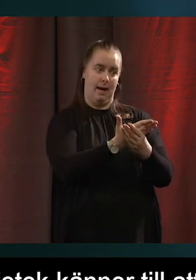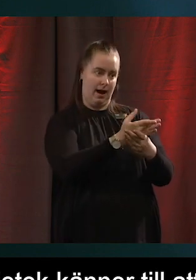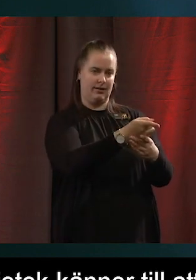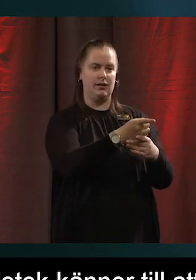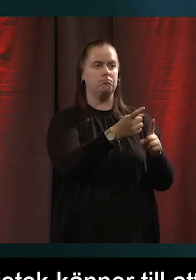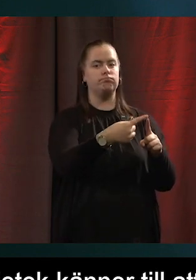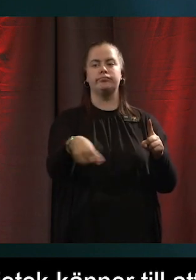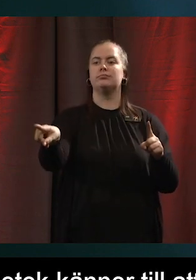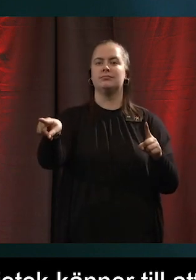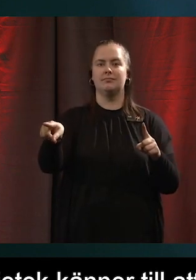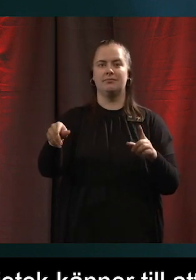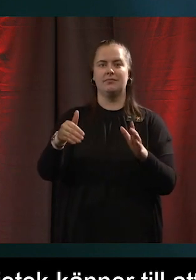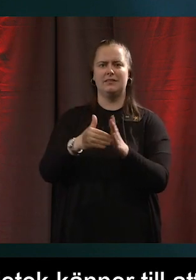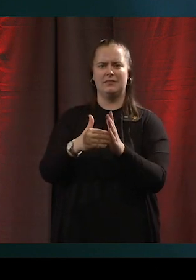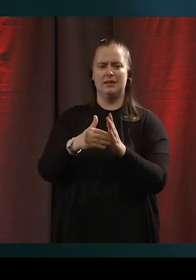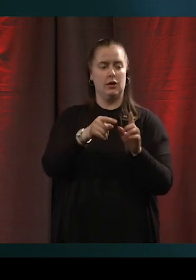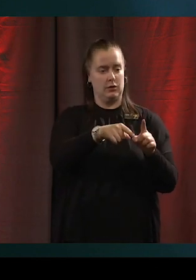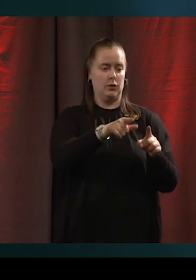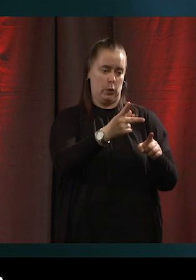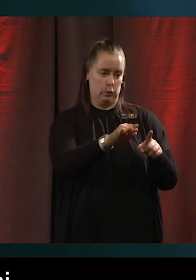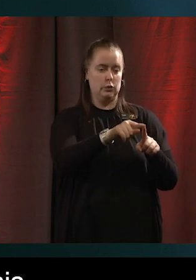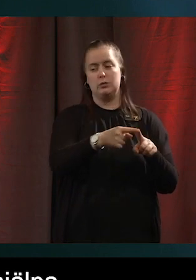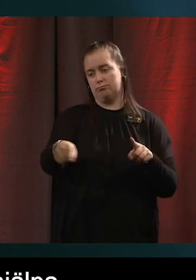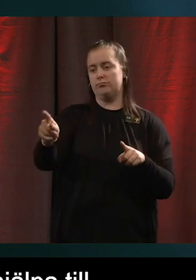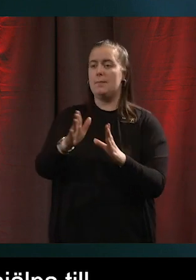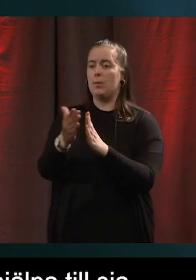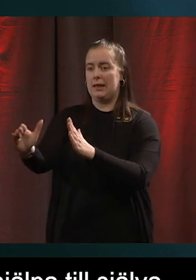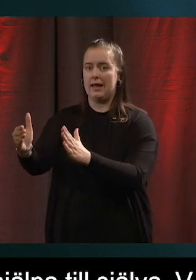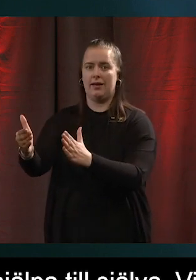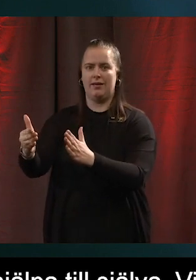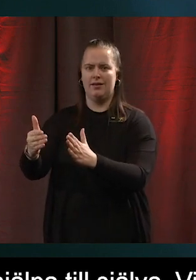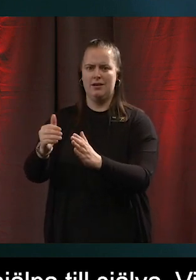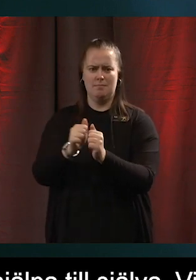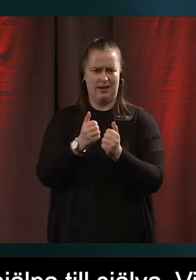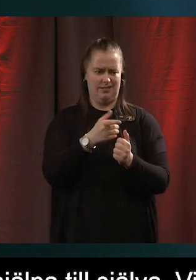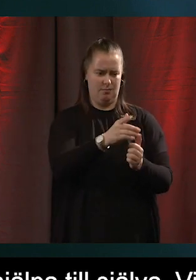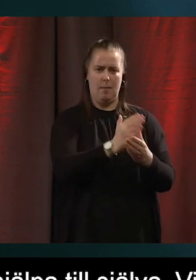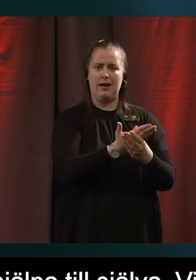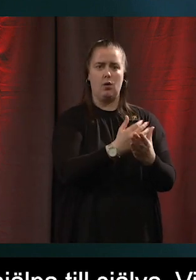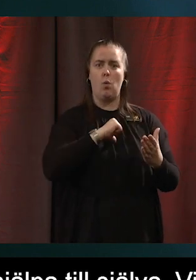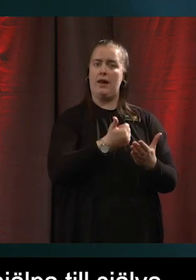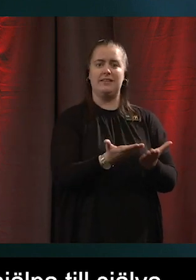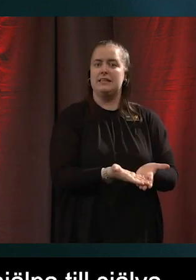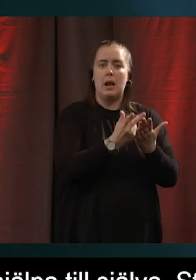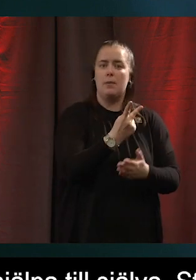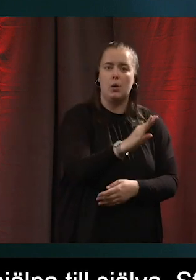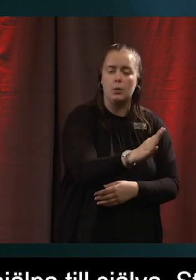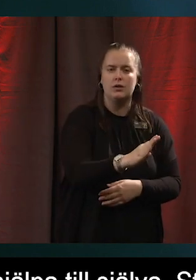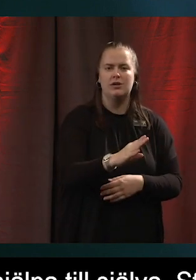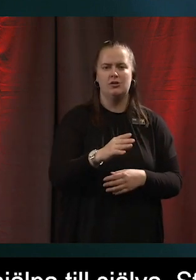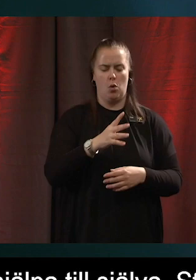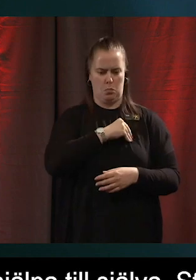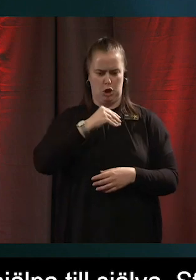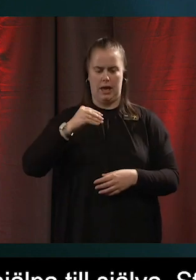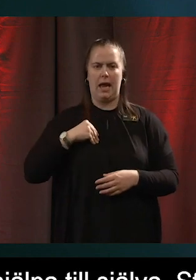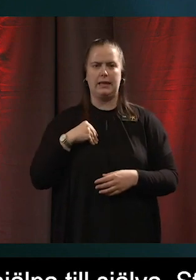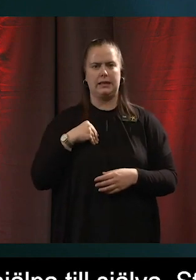än att hjälpa till själva. Vi lägger ner stora myndigheter, drar sig tillbaka från stora delar av landet och